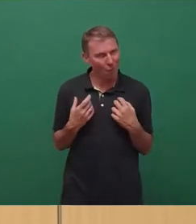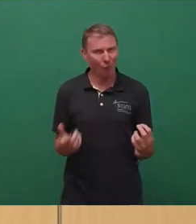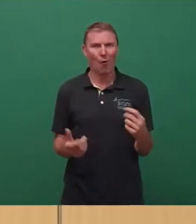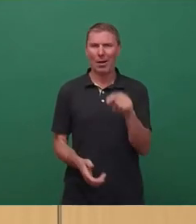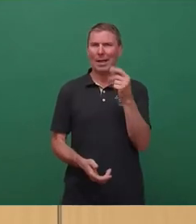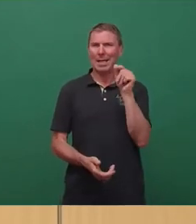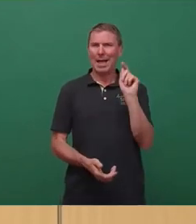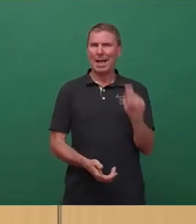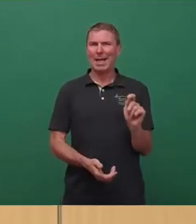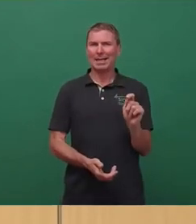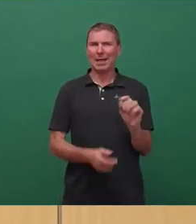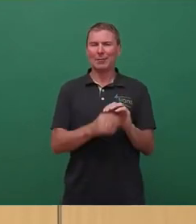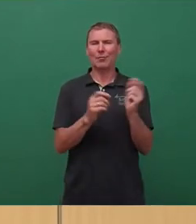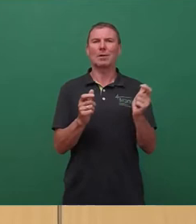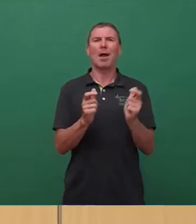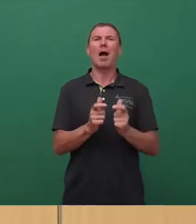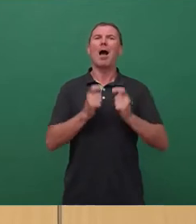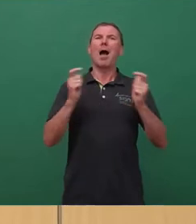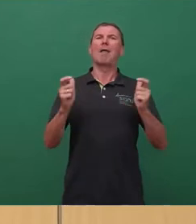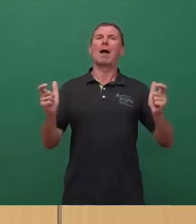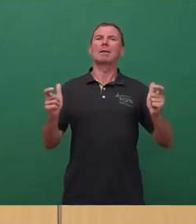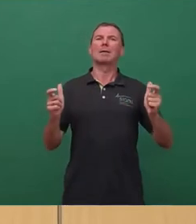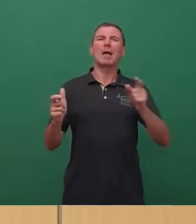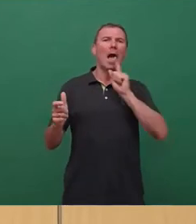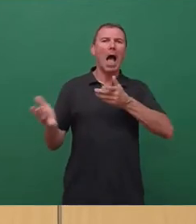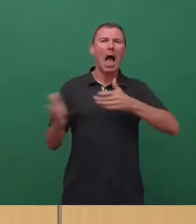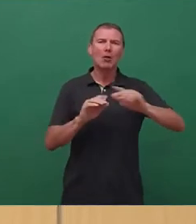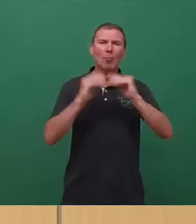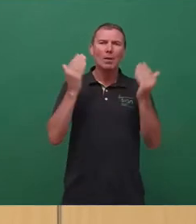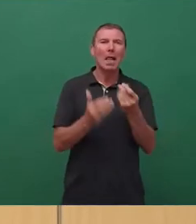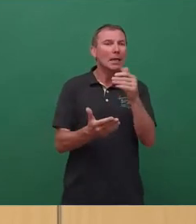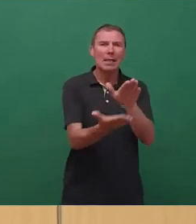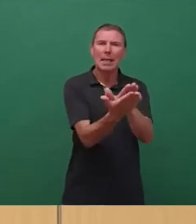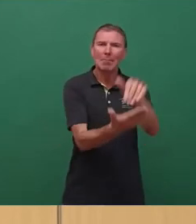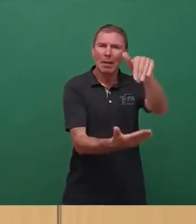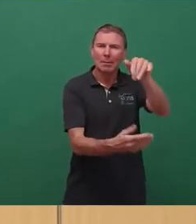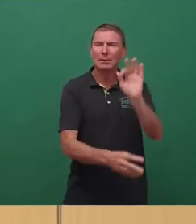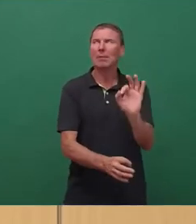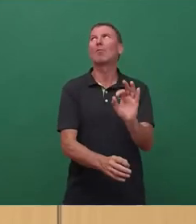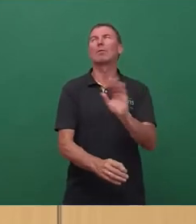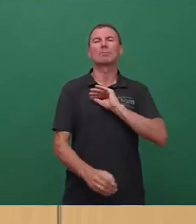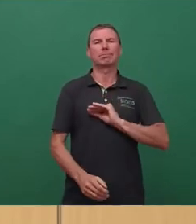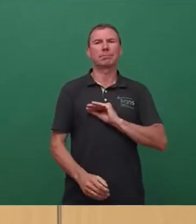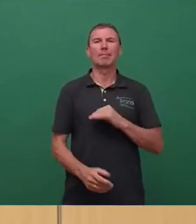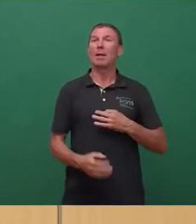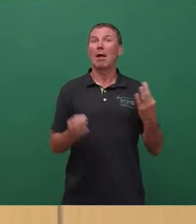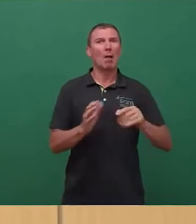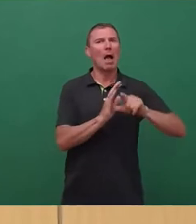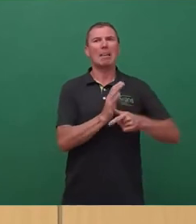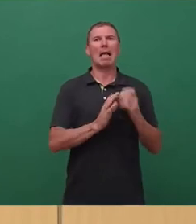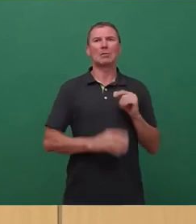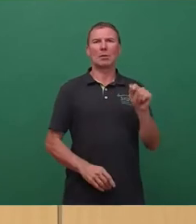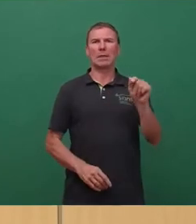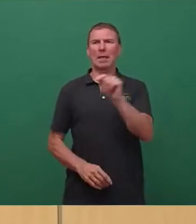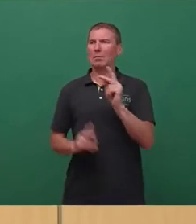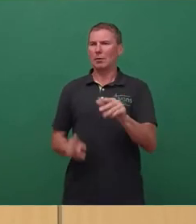weitere Ertüchtigung der Eissporthalle drin geblieben ist. Wir brauchen die Leistungsträger in dieser Stadt, die